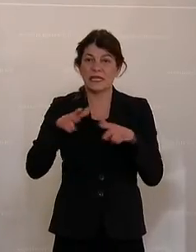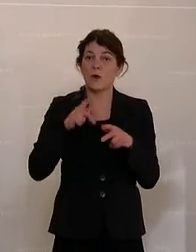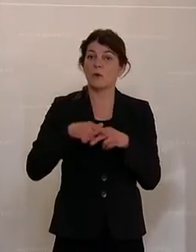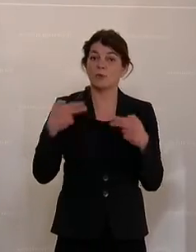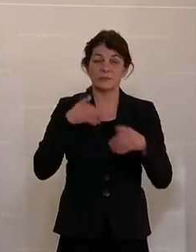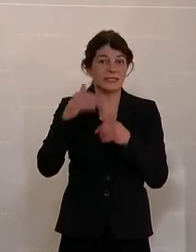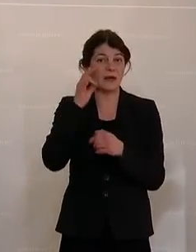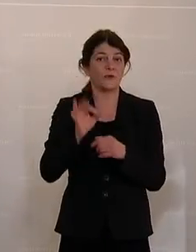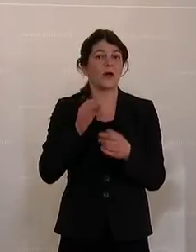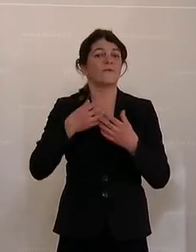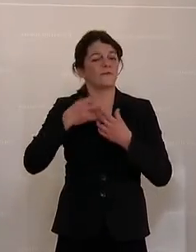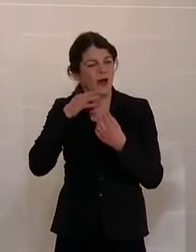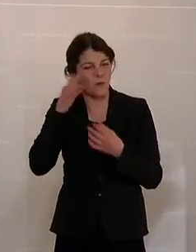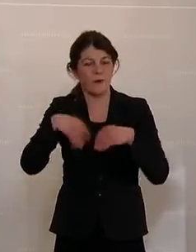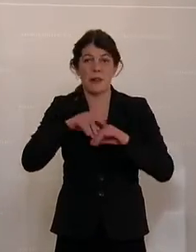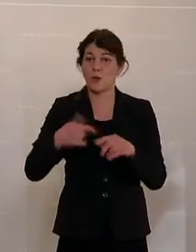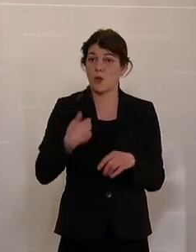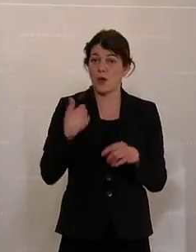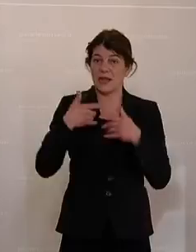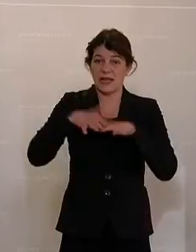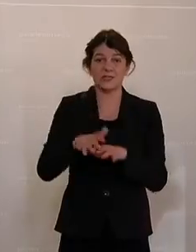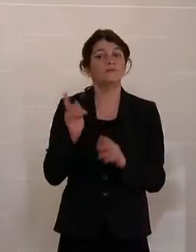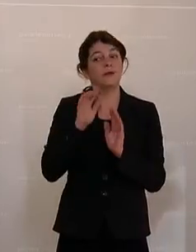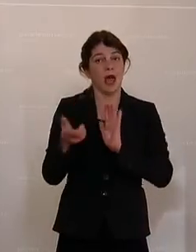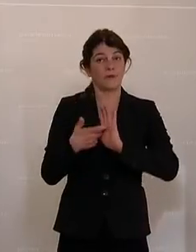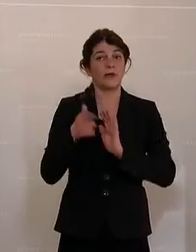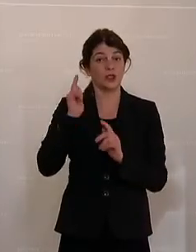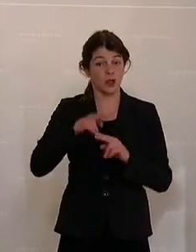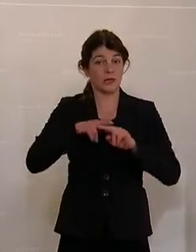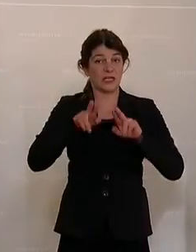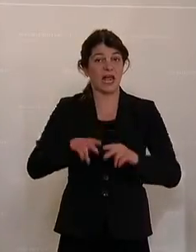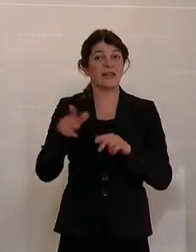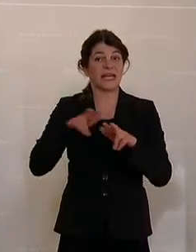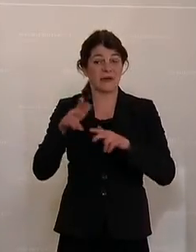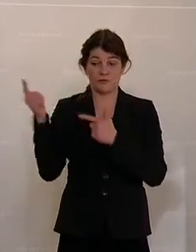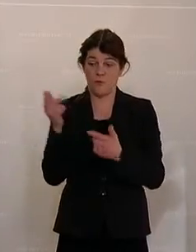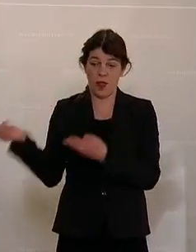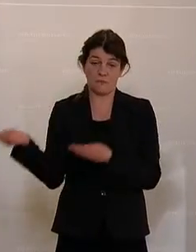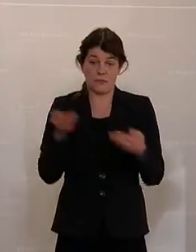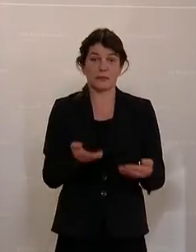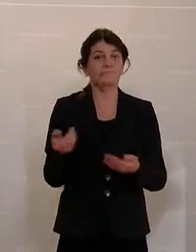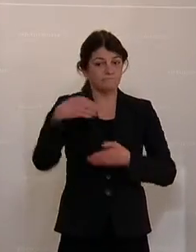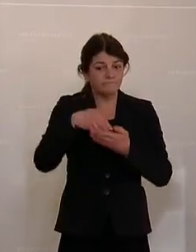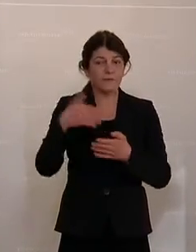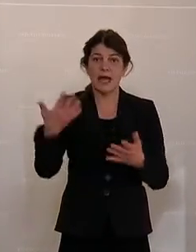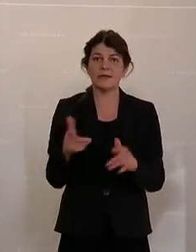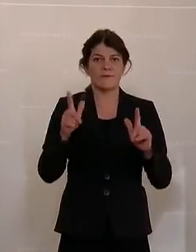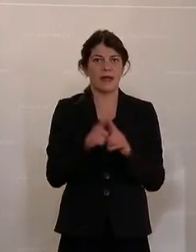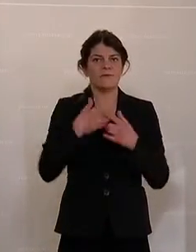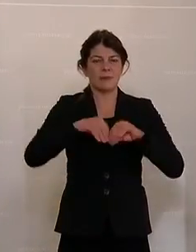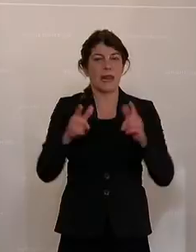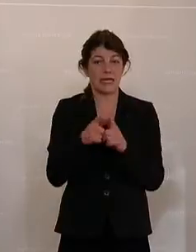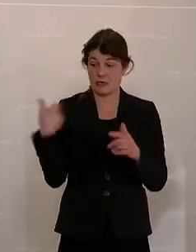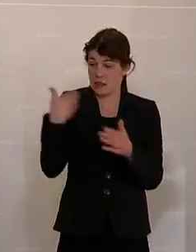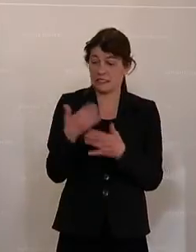und Integration, wird aufgefordert, dem Nationalrat eine Regierungsvorlage zuzuleiten, die vorsieht, dass Familienleistungen, die in den letzten